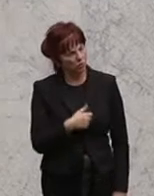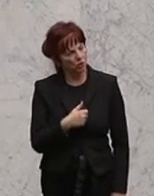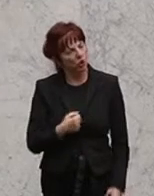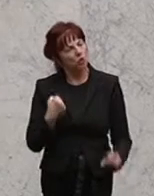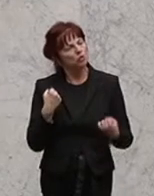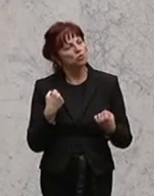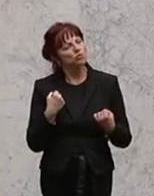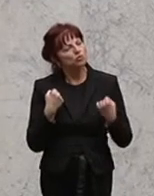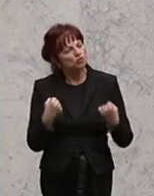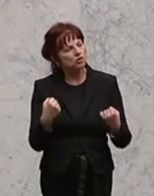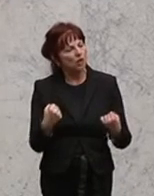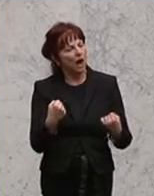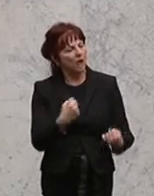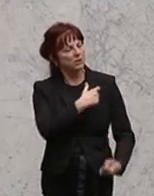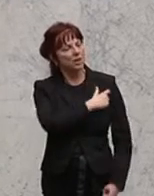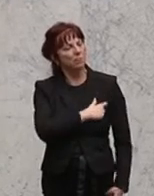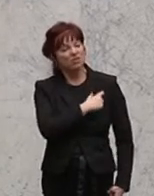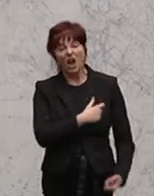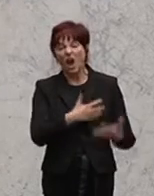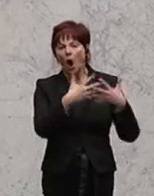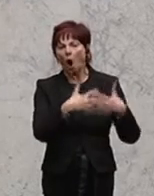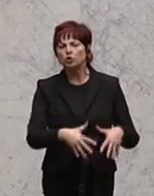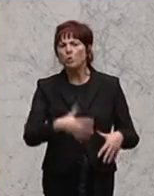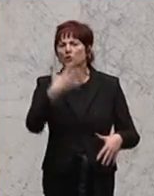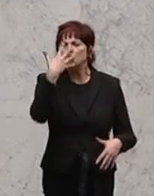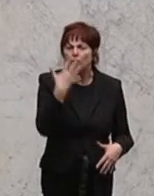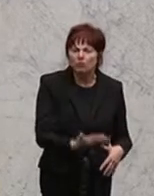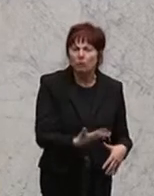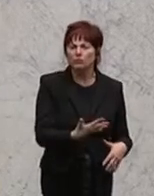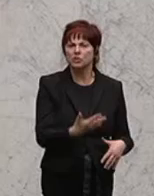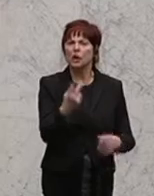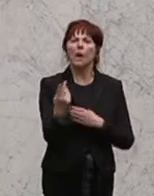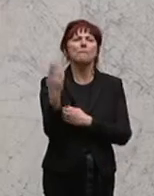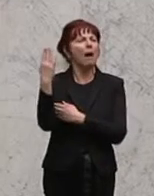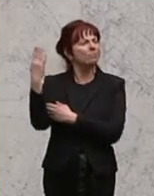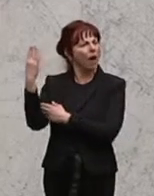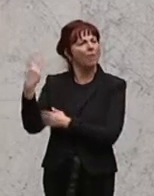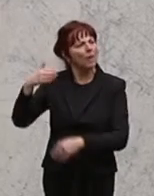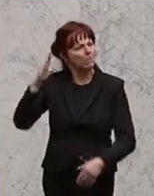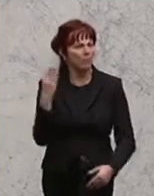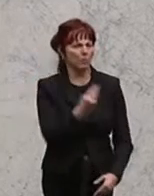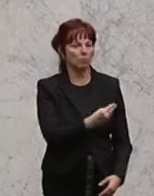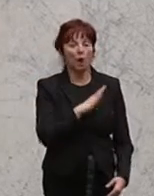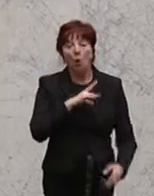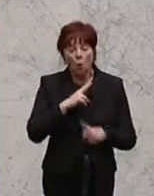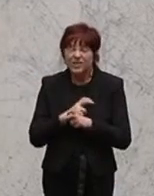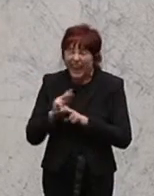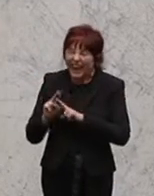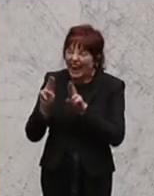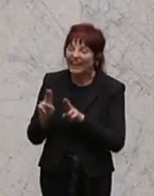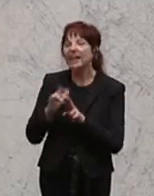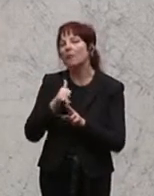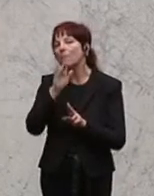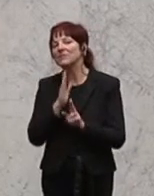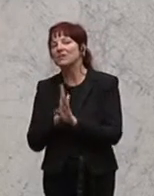Fraktion automatisch 50 Mandate mehr bekommen. In Österreich geht das offensichtlich etwas sublimer, beziehungsweise in